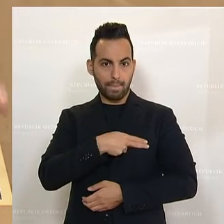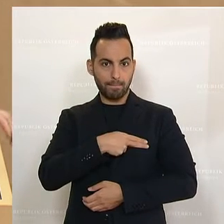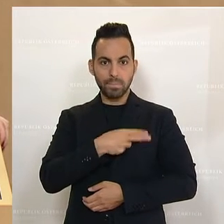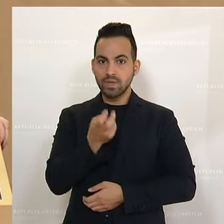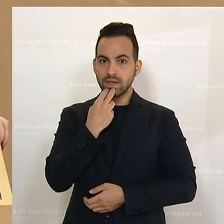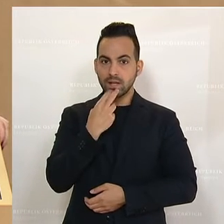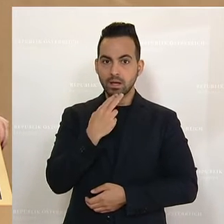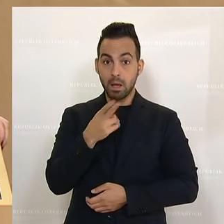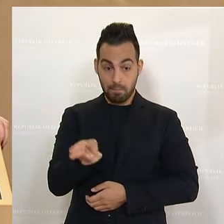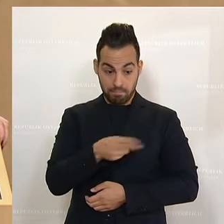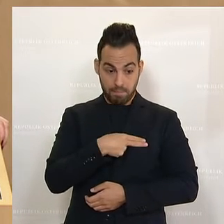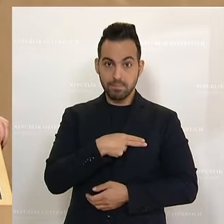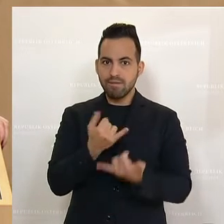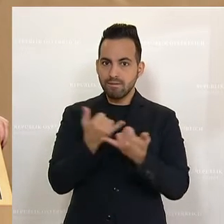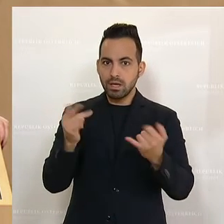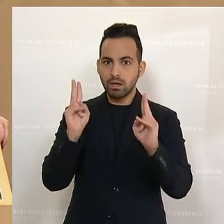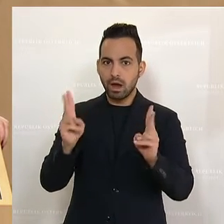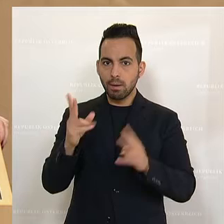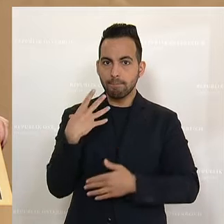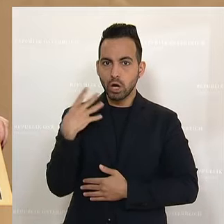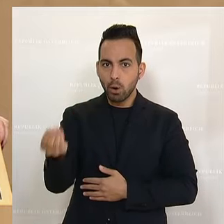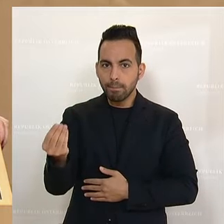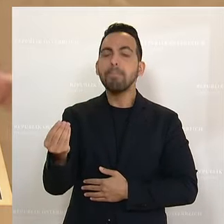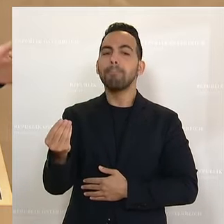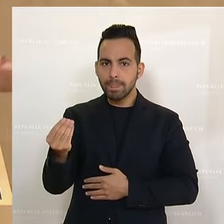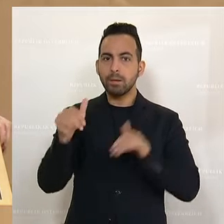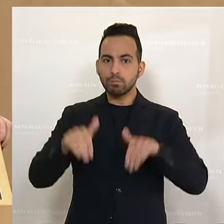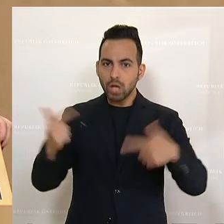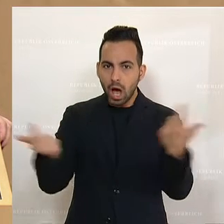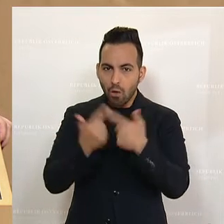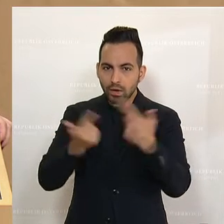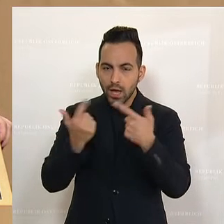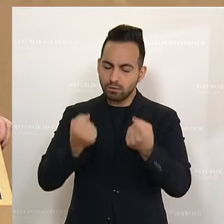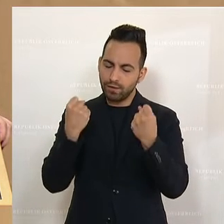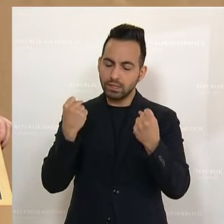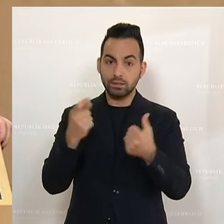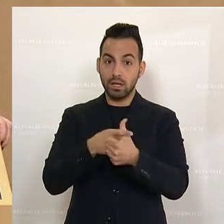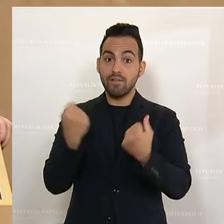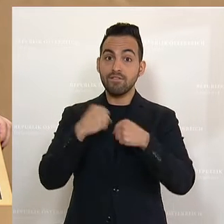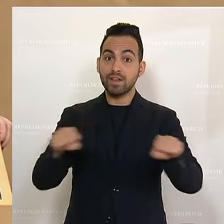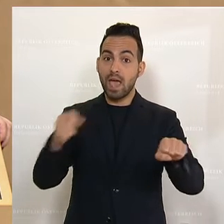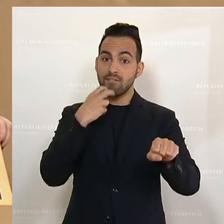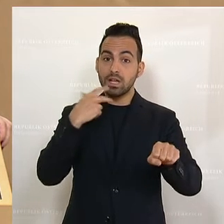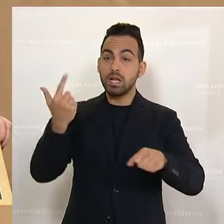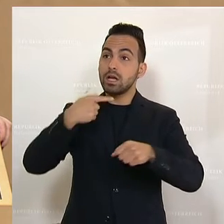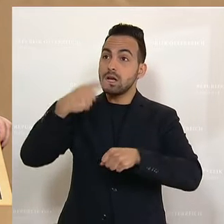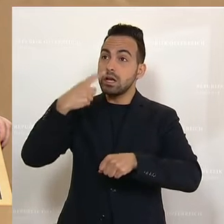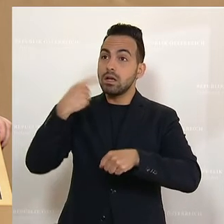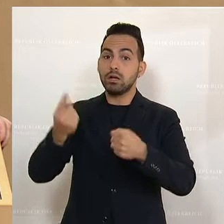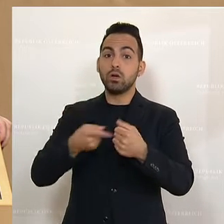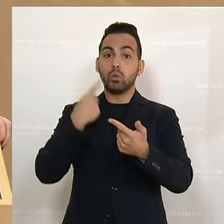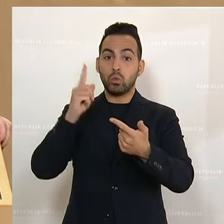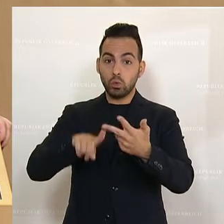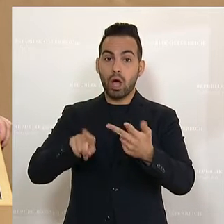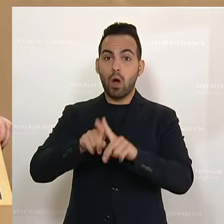wesentlichen Beitrag zur Aufklärung leisten. Das Ganze muss freiwillig passieren. Und drittens braucht es die innere